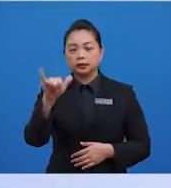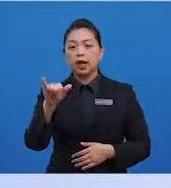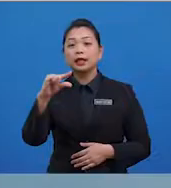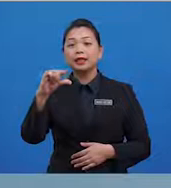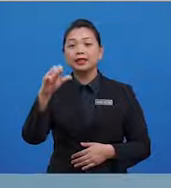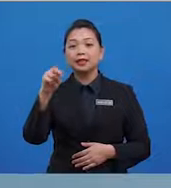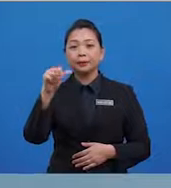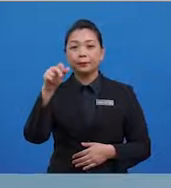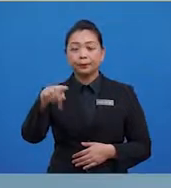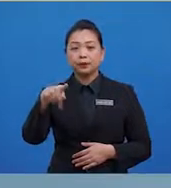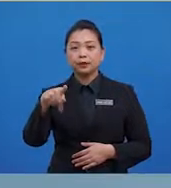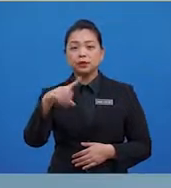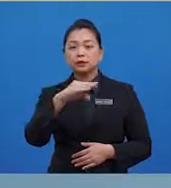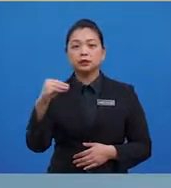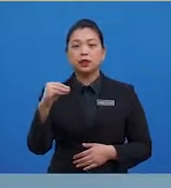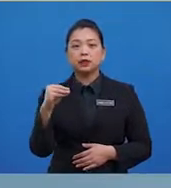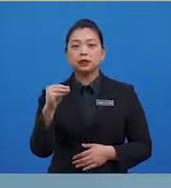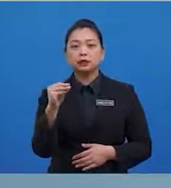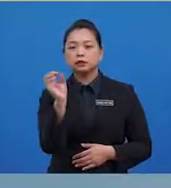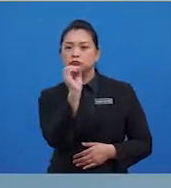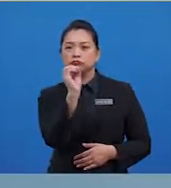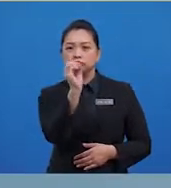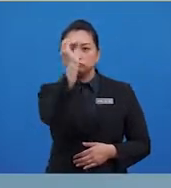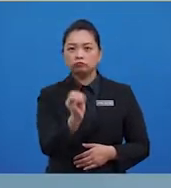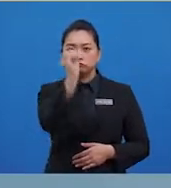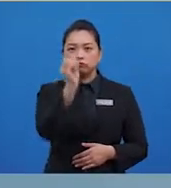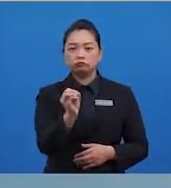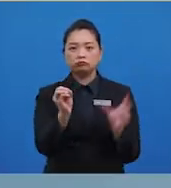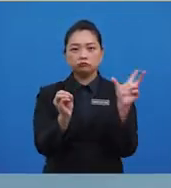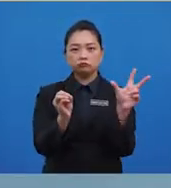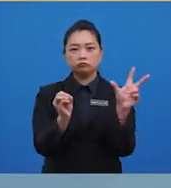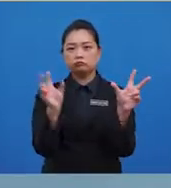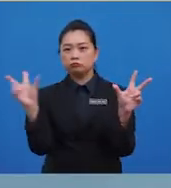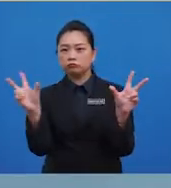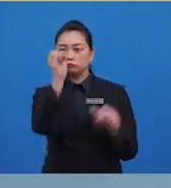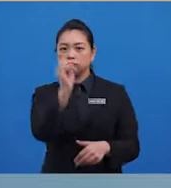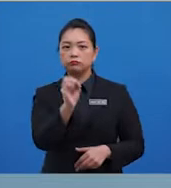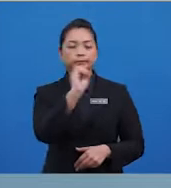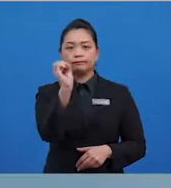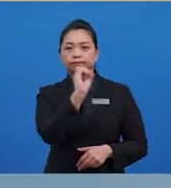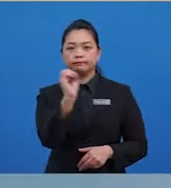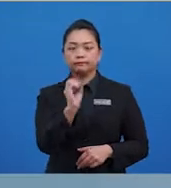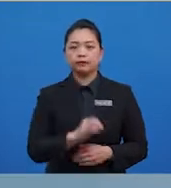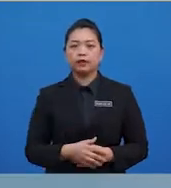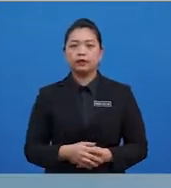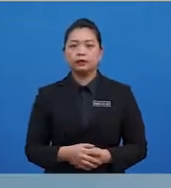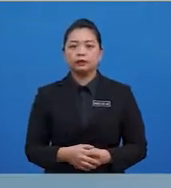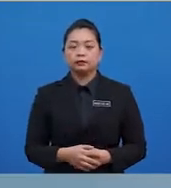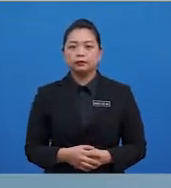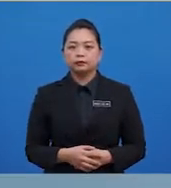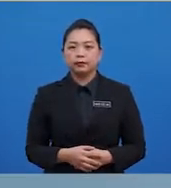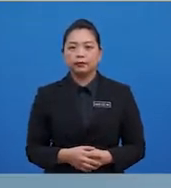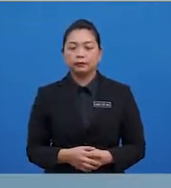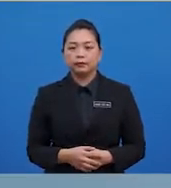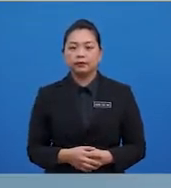genap dan tidak mempunyai nilai tengah setelah set data disusun mengikut tertik dan dibahagi kepada